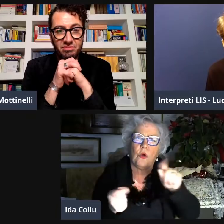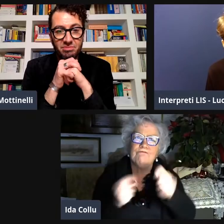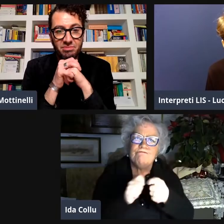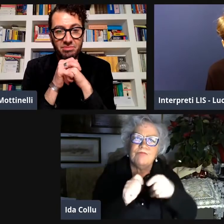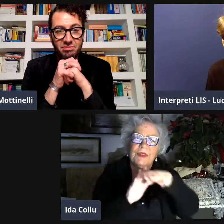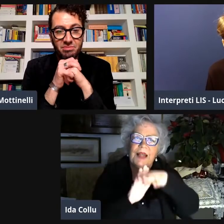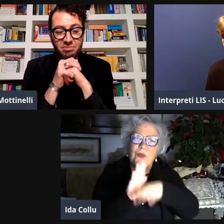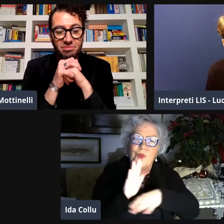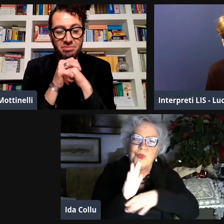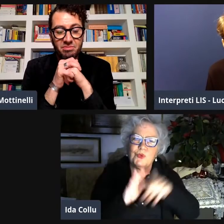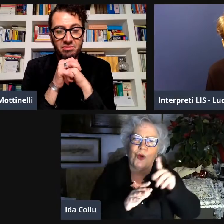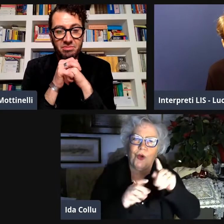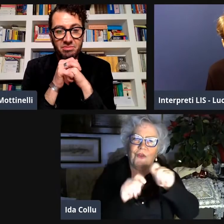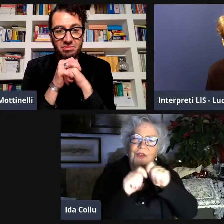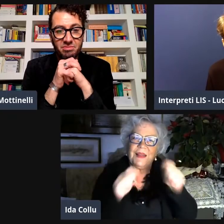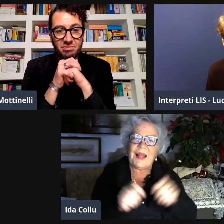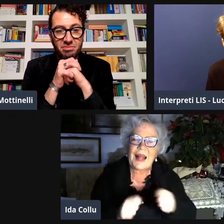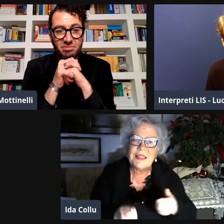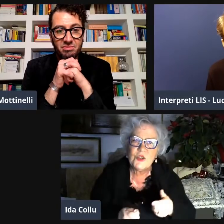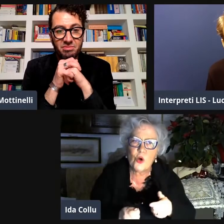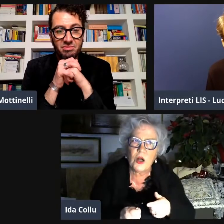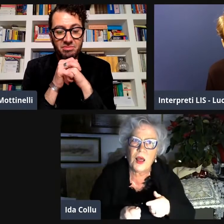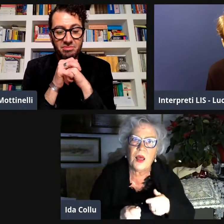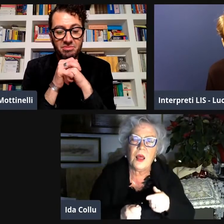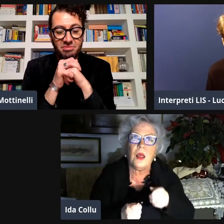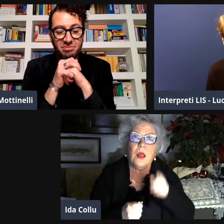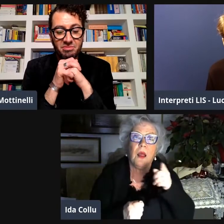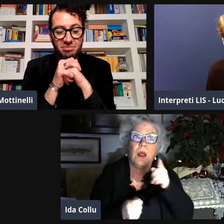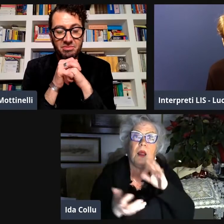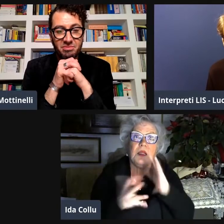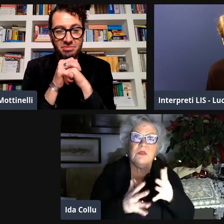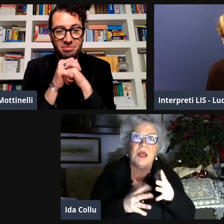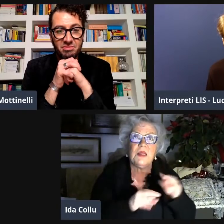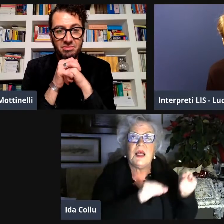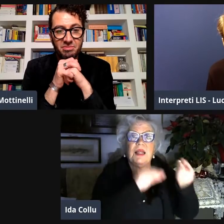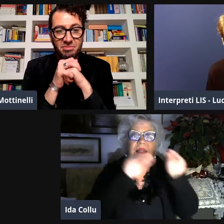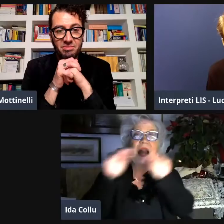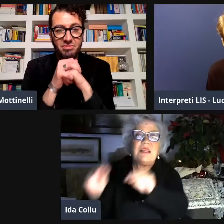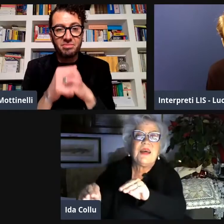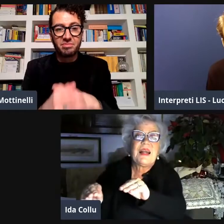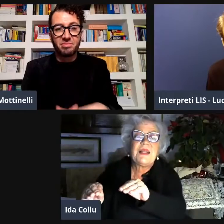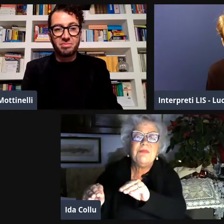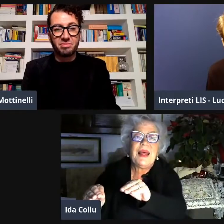siamo arrivati per un momento anche a cambiare lo statuto della federazione